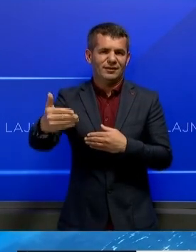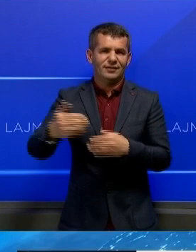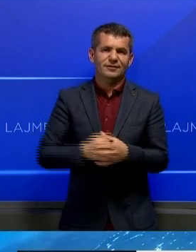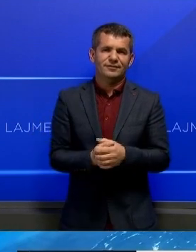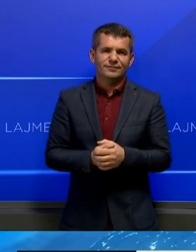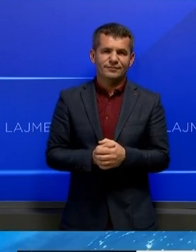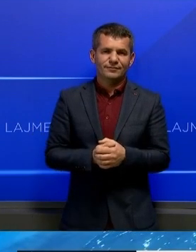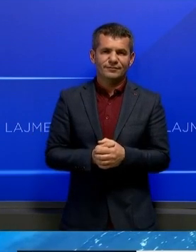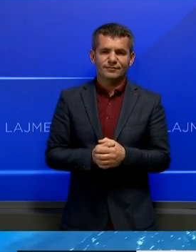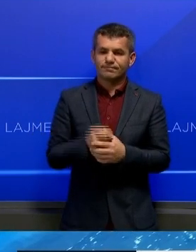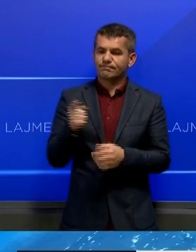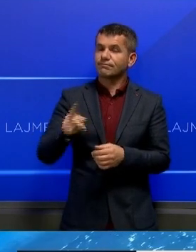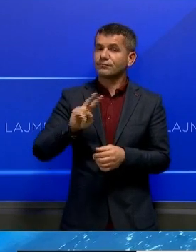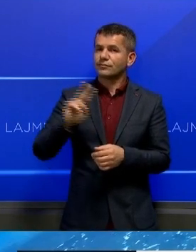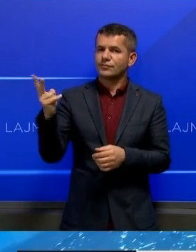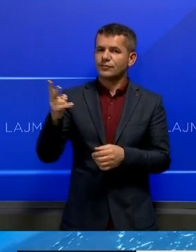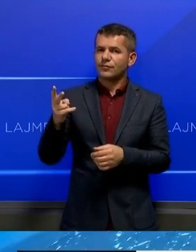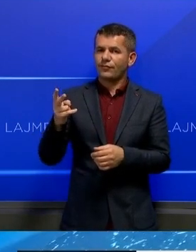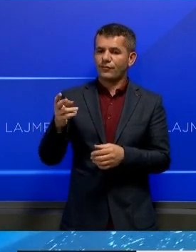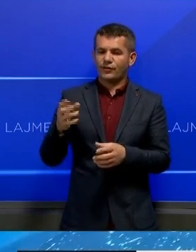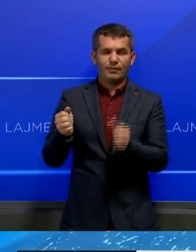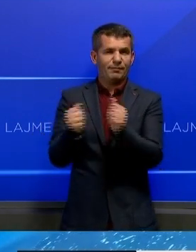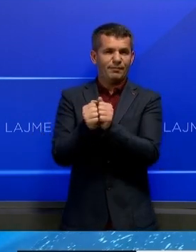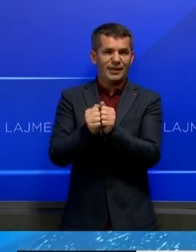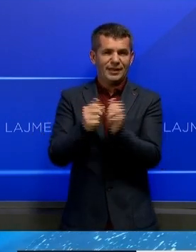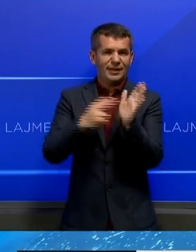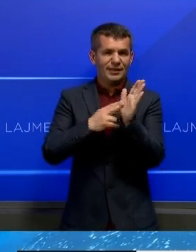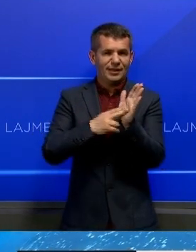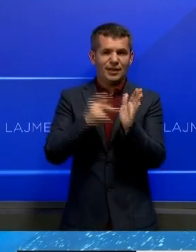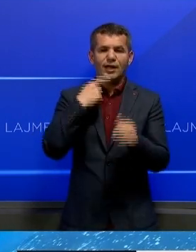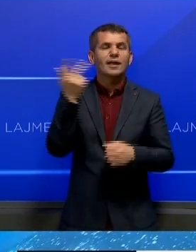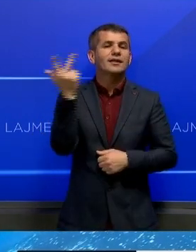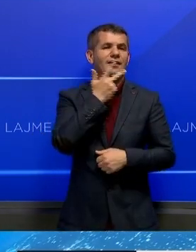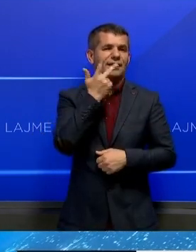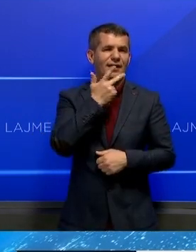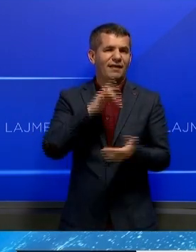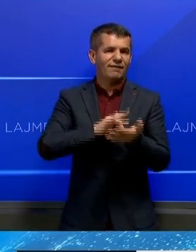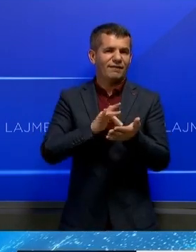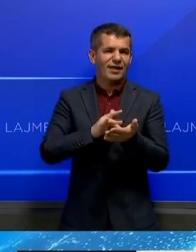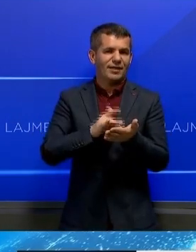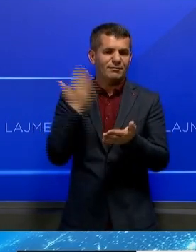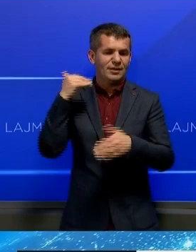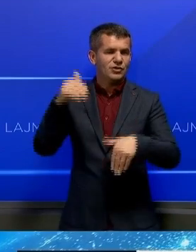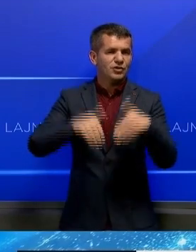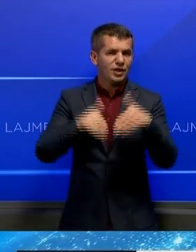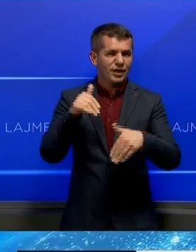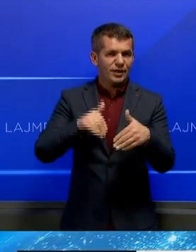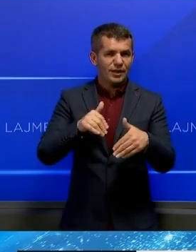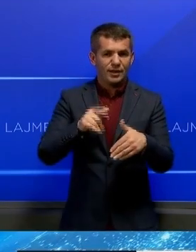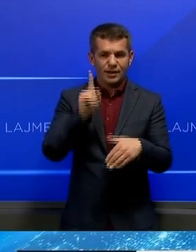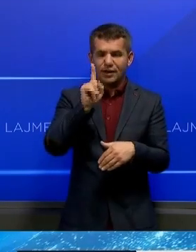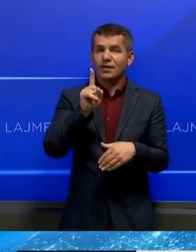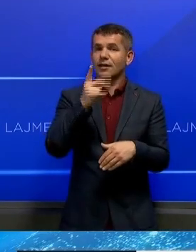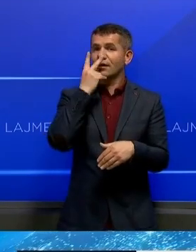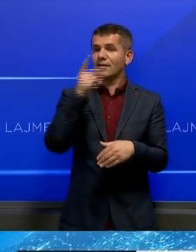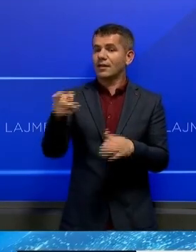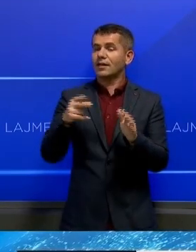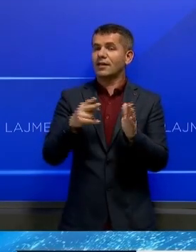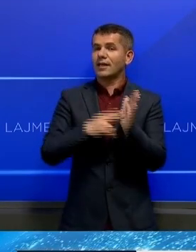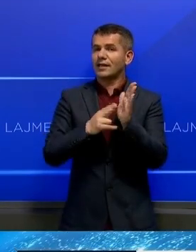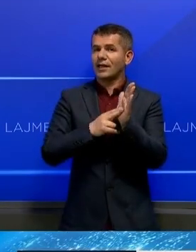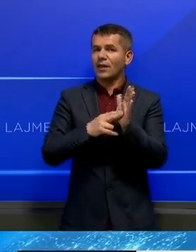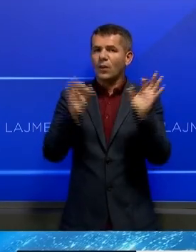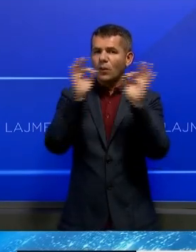Në të kondërtën partija likuide Netanyahu të fitoj 30 vende në zhjetit e marsit edhe një her me gjitha të Netanyahu